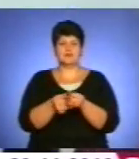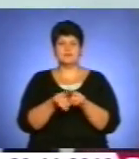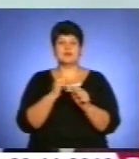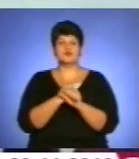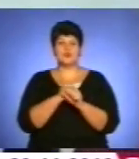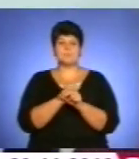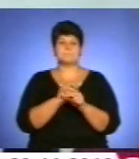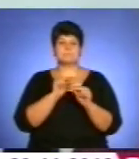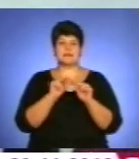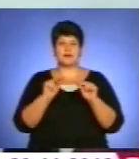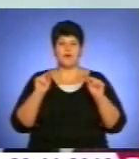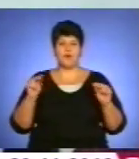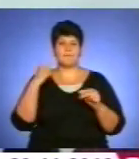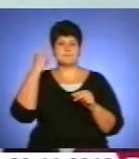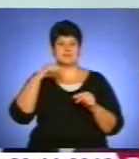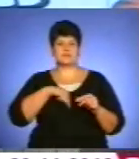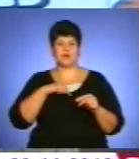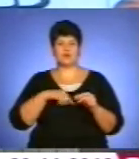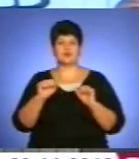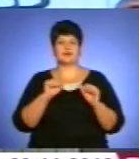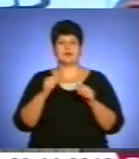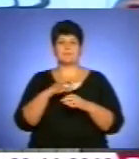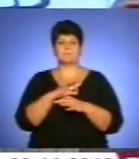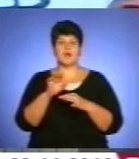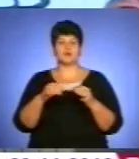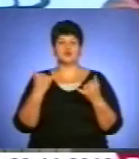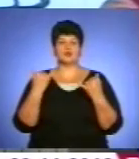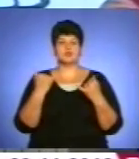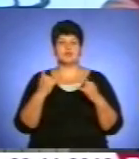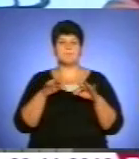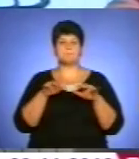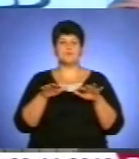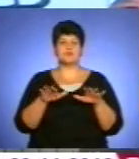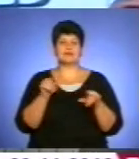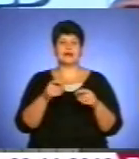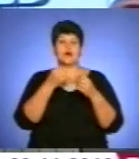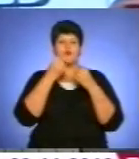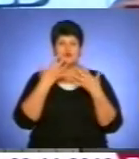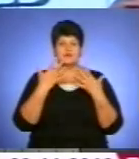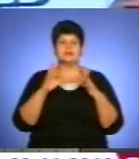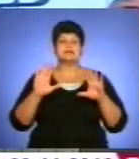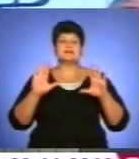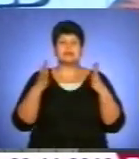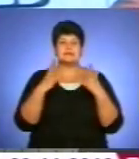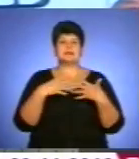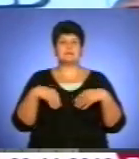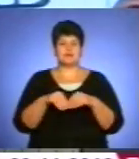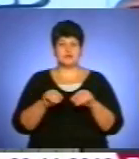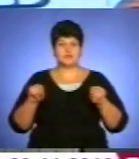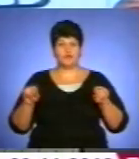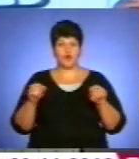педагог, психолог, керівник проєкту. Сьогоднішня подія така хороша, що в нас склалася, сім'я створилася,